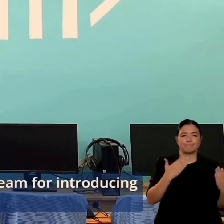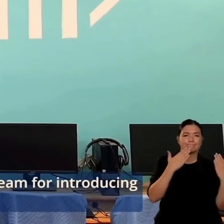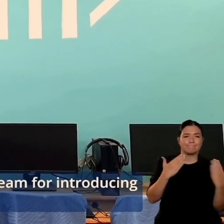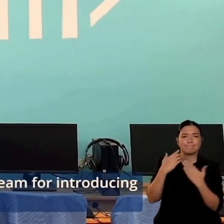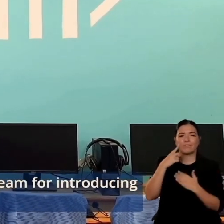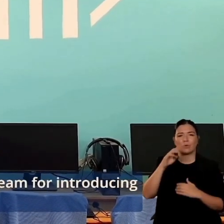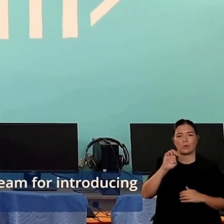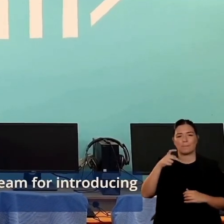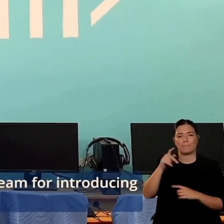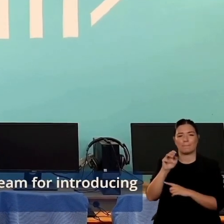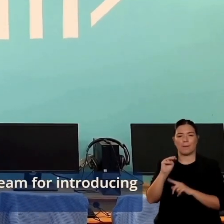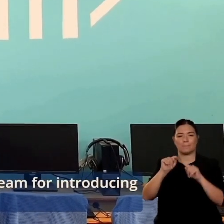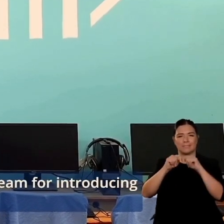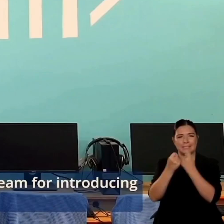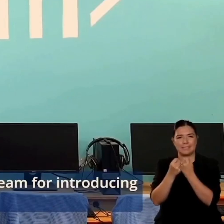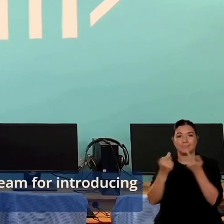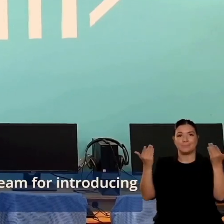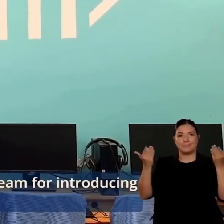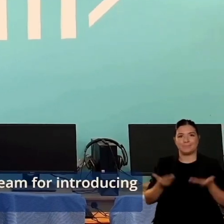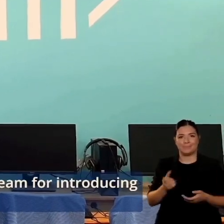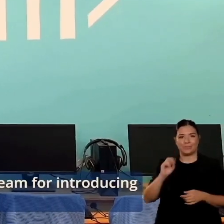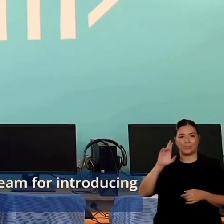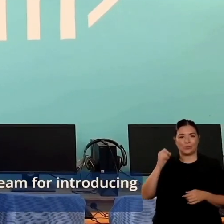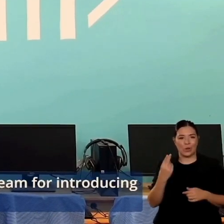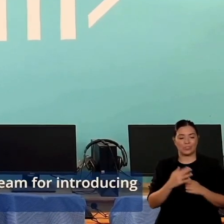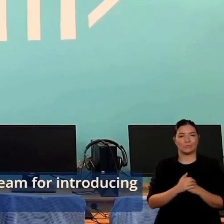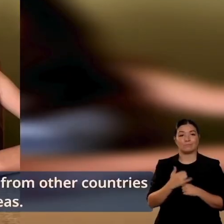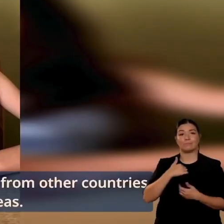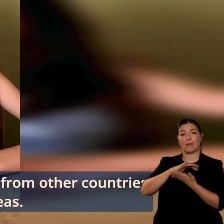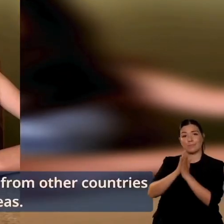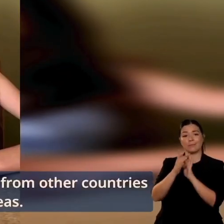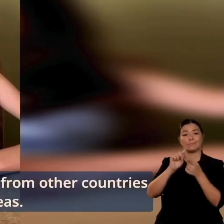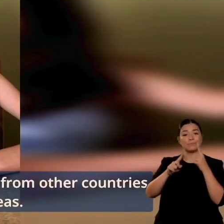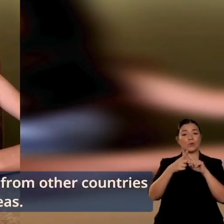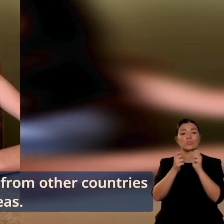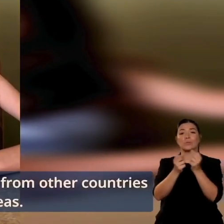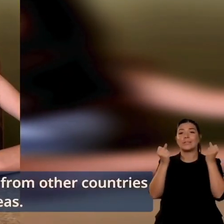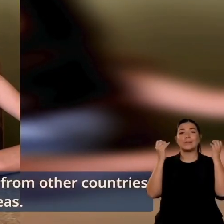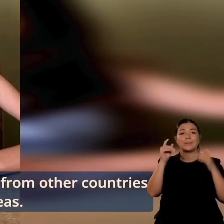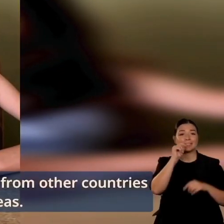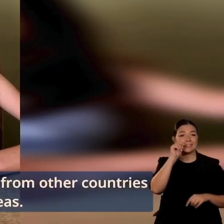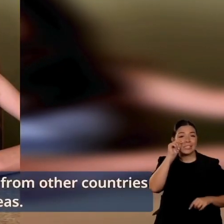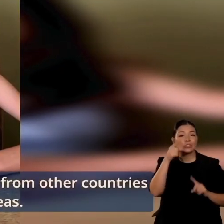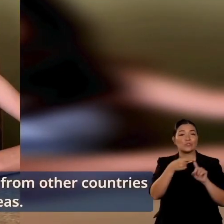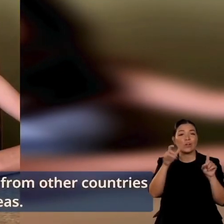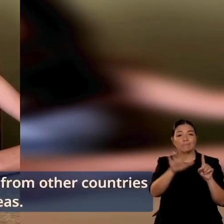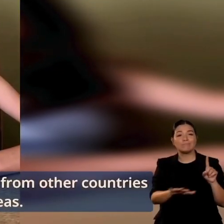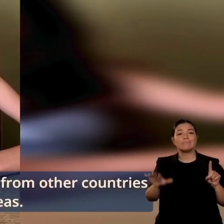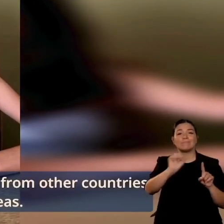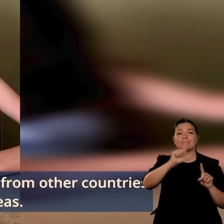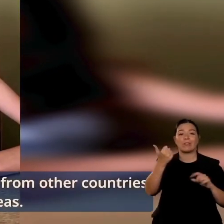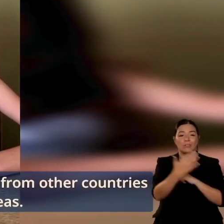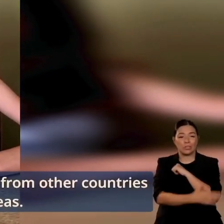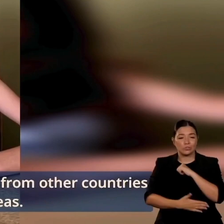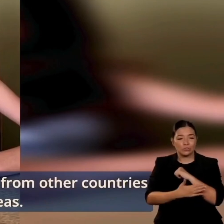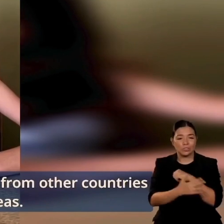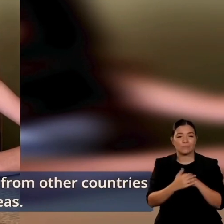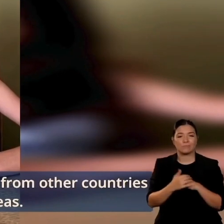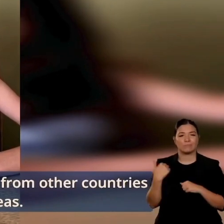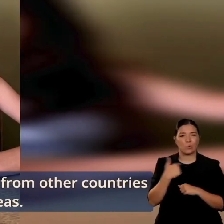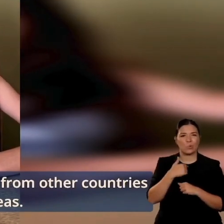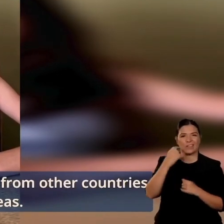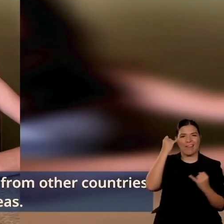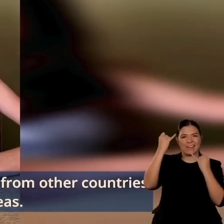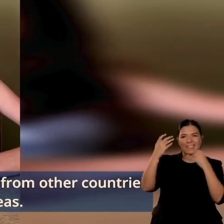oggi condividiamo le nostre idee con Scratch. Ho trovato buoni amici in tutto il mondo ed è una gran famiglia. Io